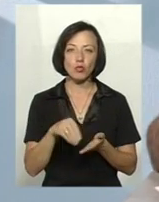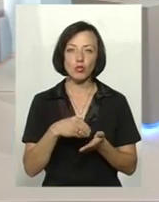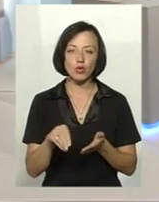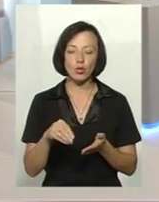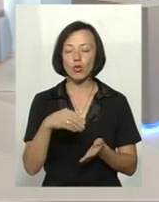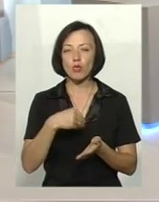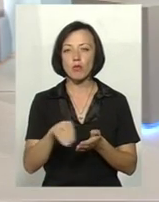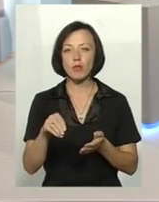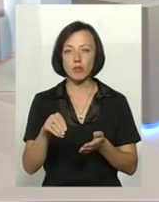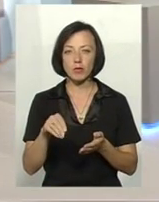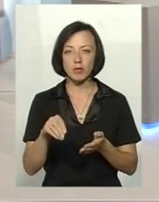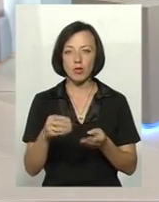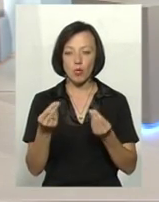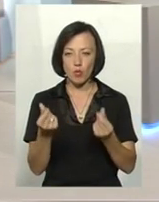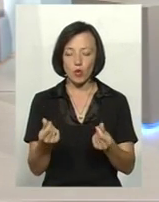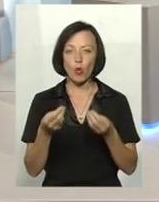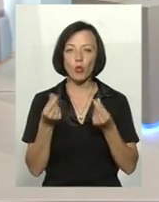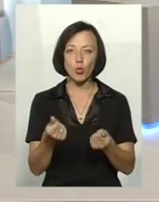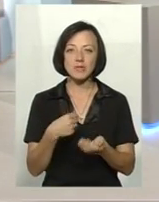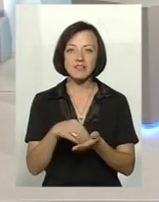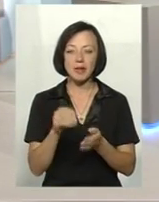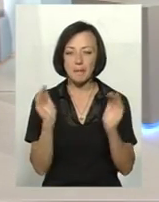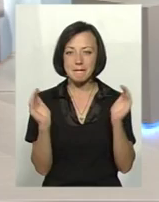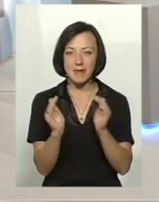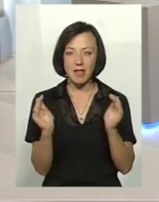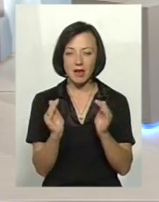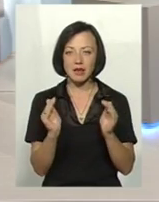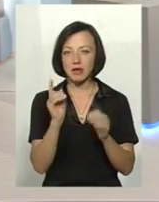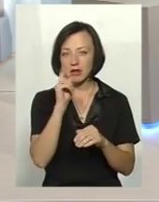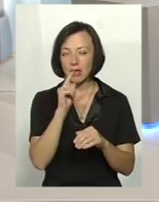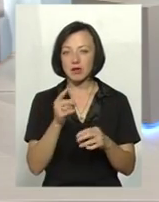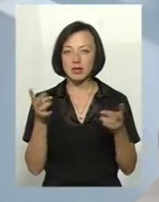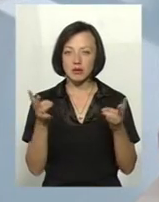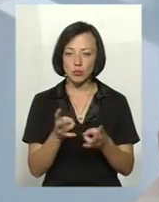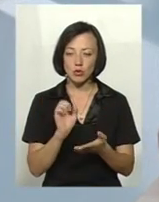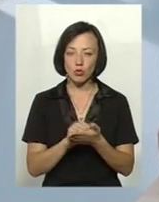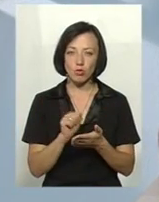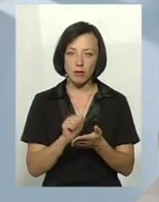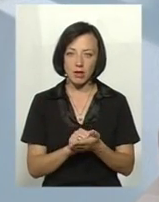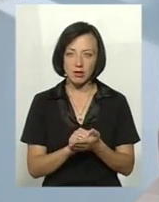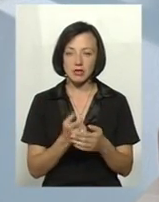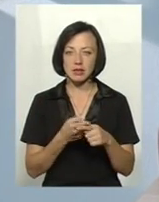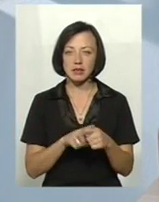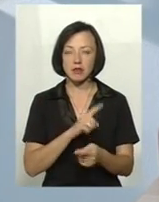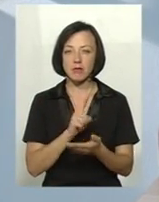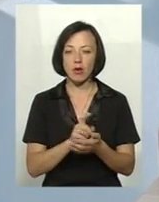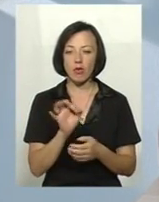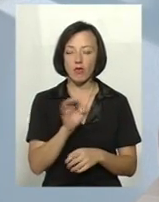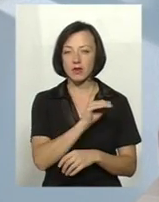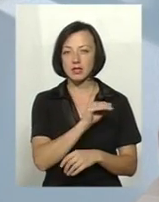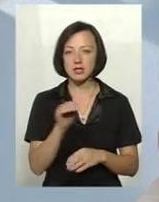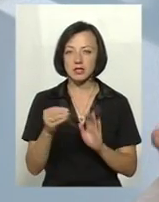свиней, коли купляють люди поросят, вони мають бути з необхідними документами, це має бути на офіційно